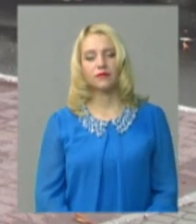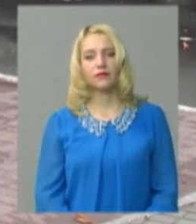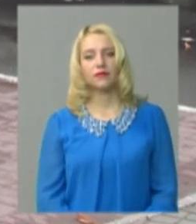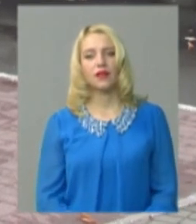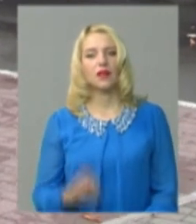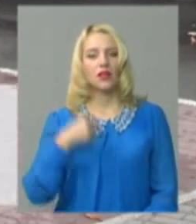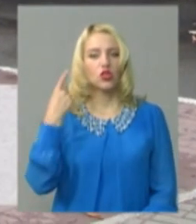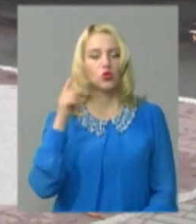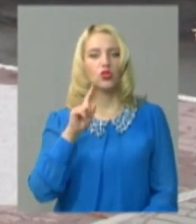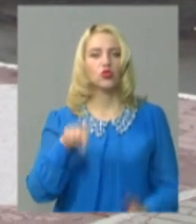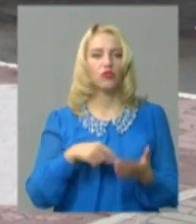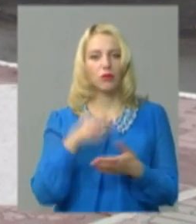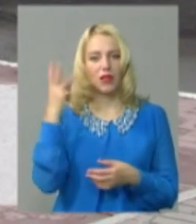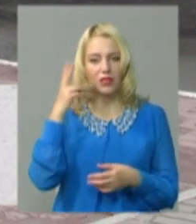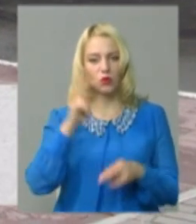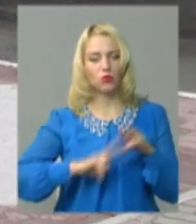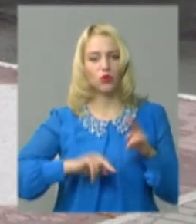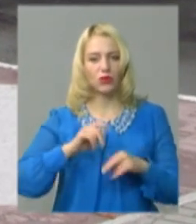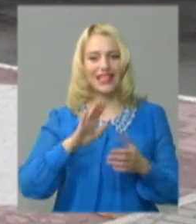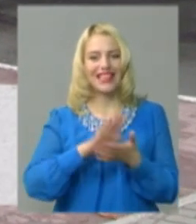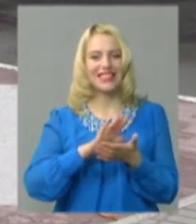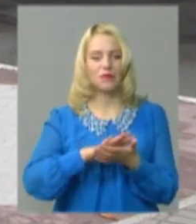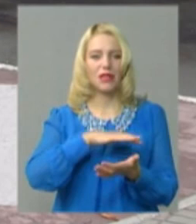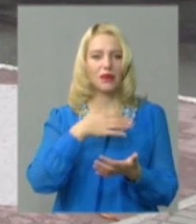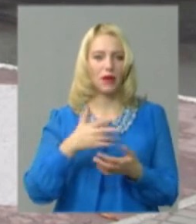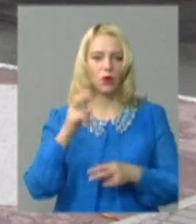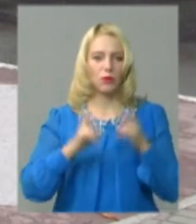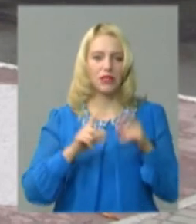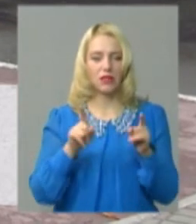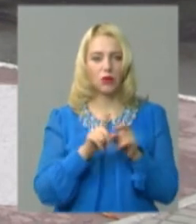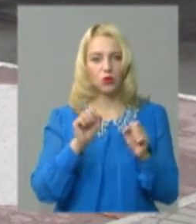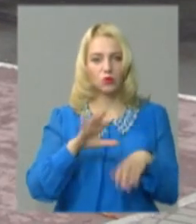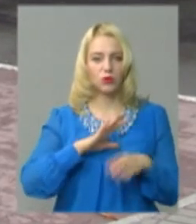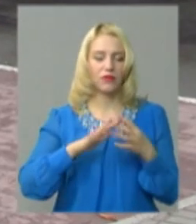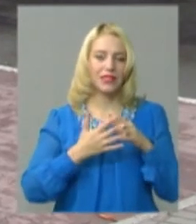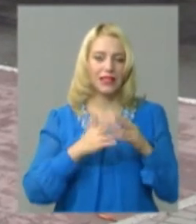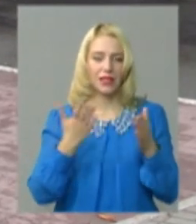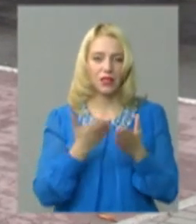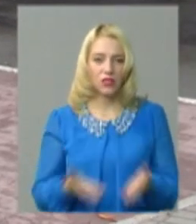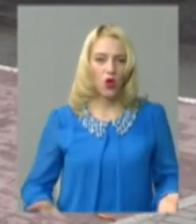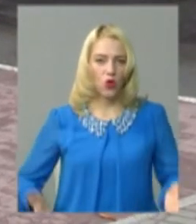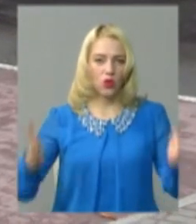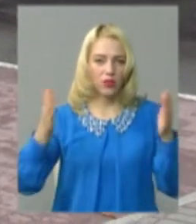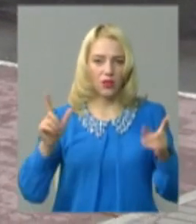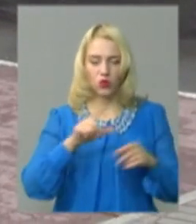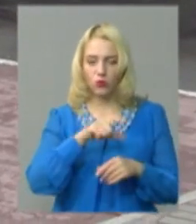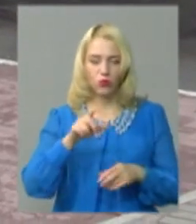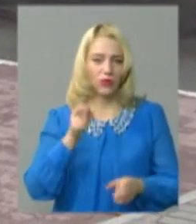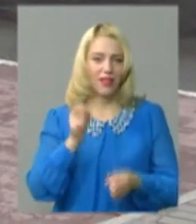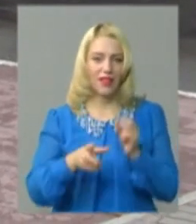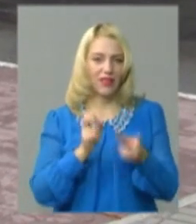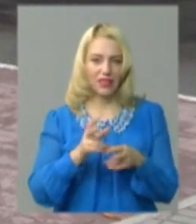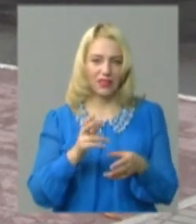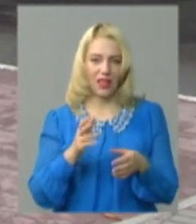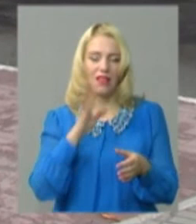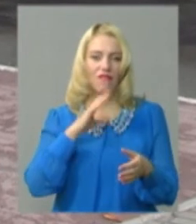Я чула, що в Хмельницькому будується оце, і сміттєпереробня. Так само, щоб в селах стояли якісь контейнери, щоб люди не викидали